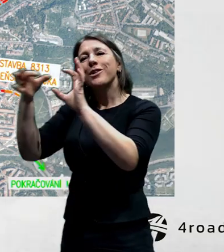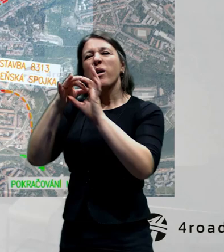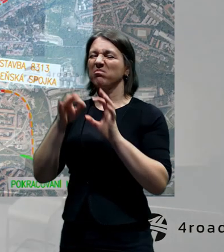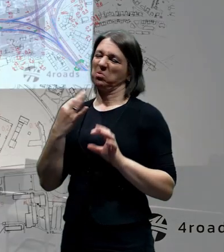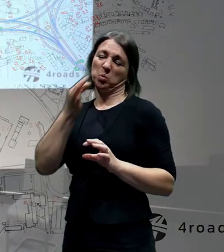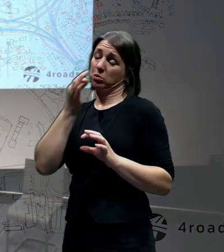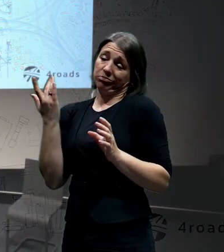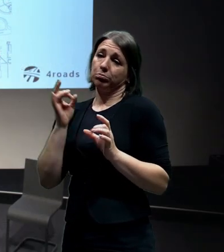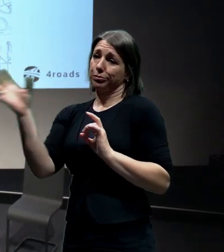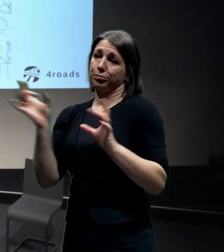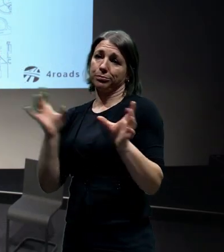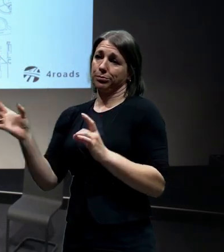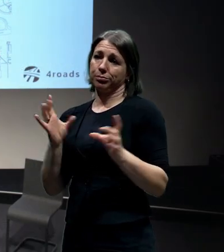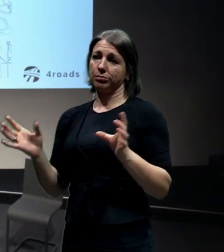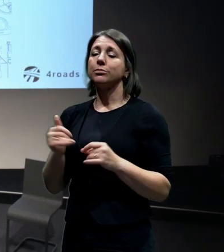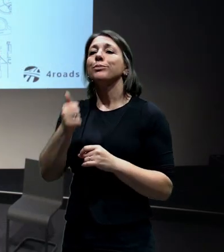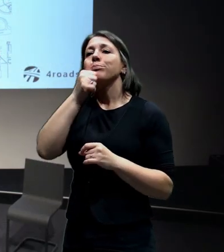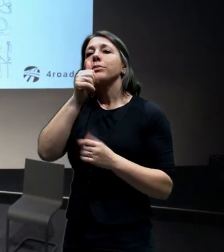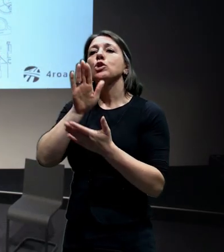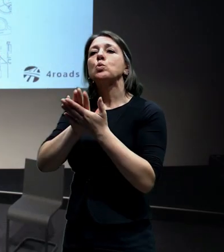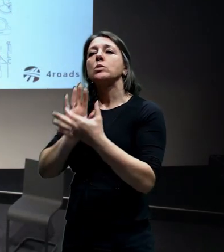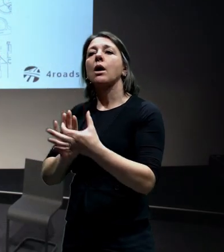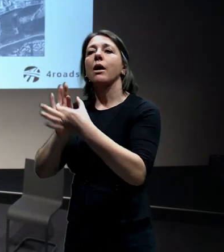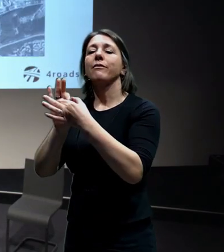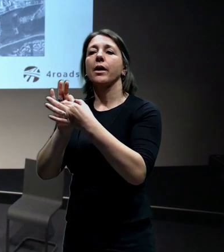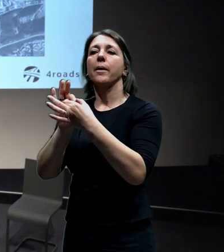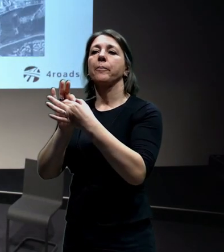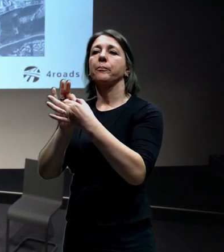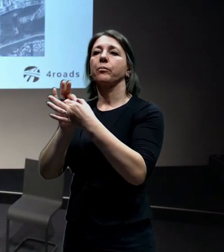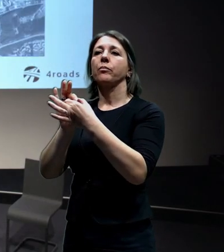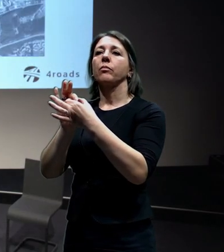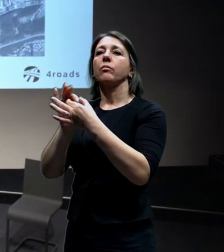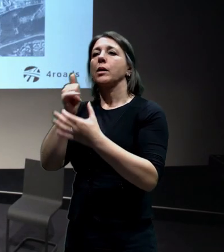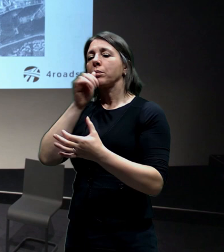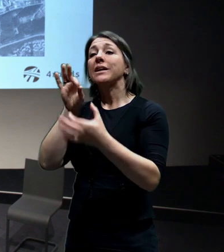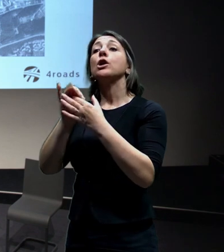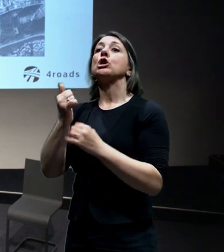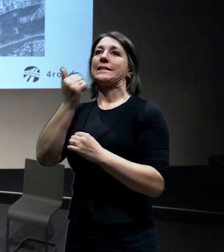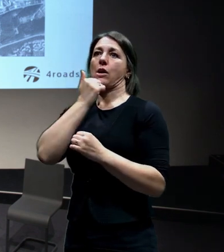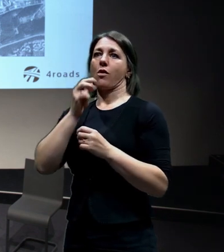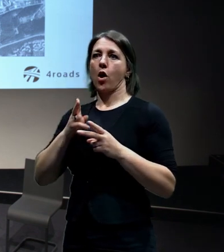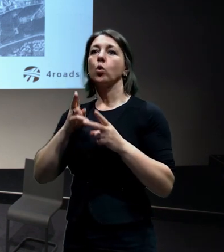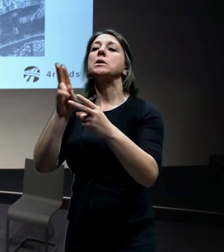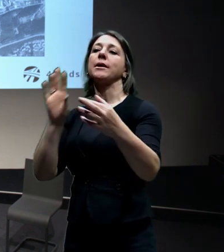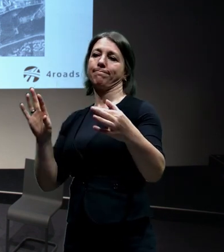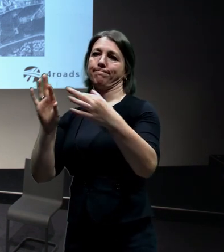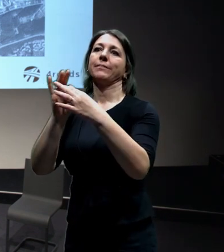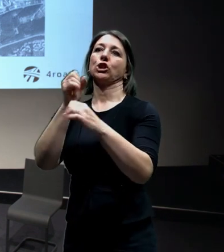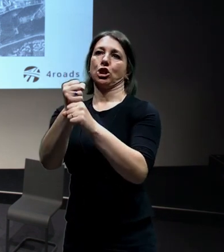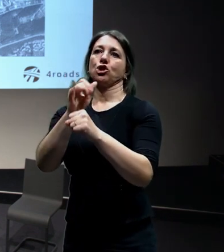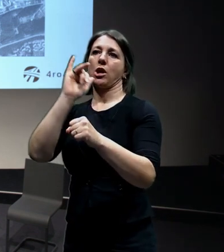kromě ulice Zenklova, která umožňuje